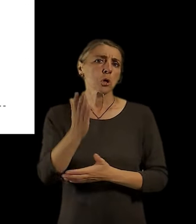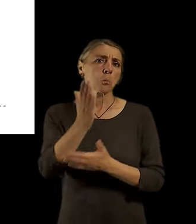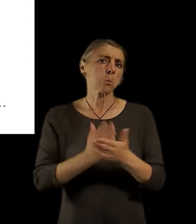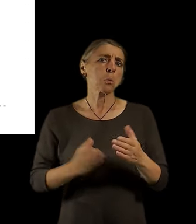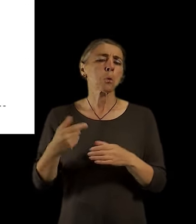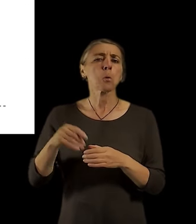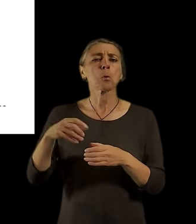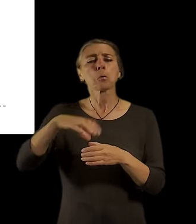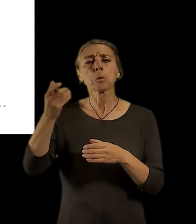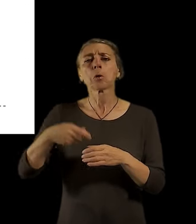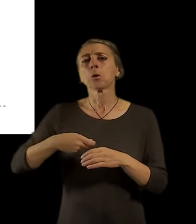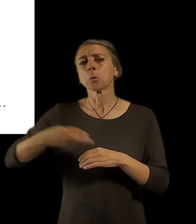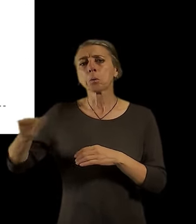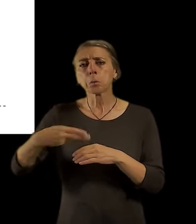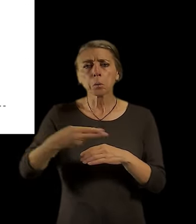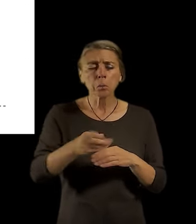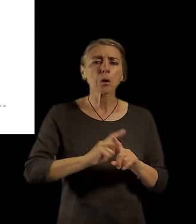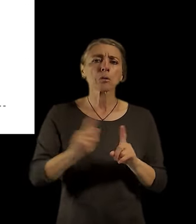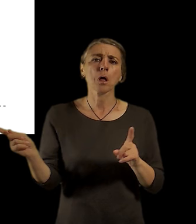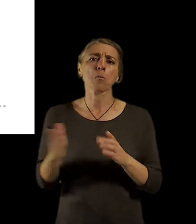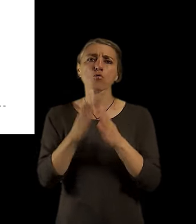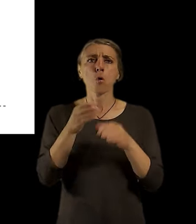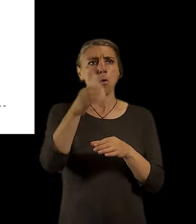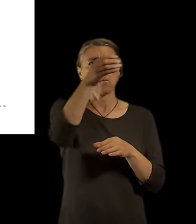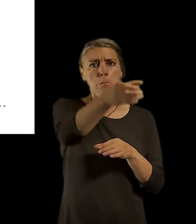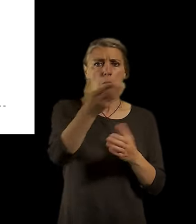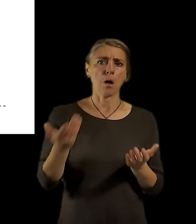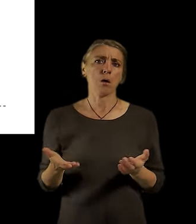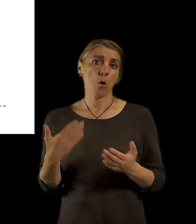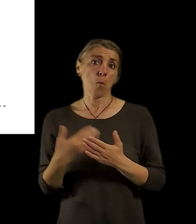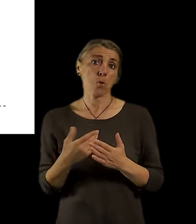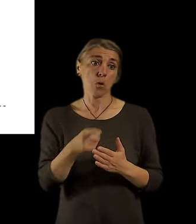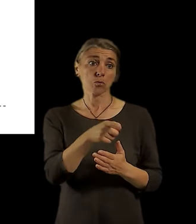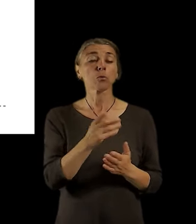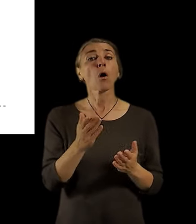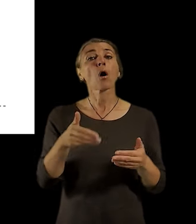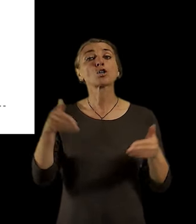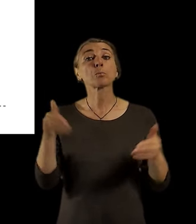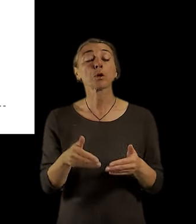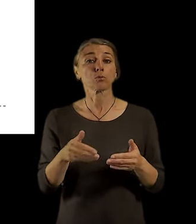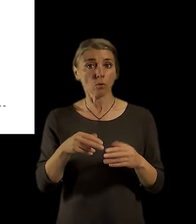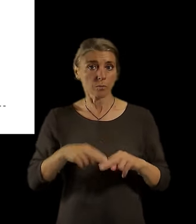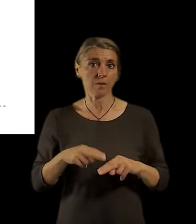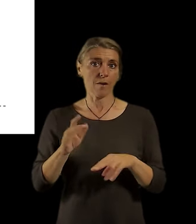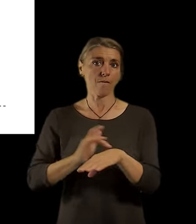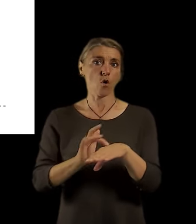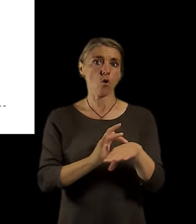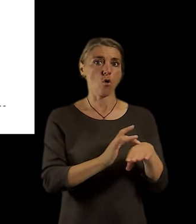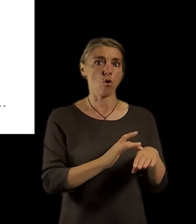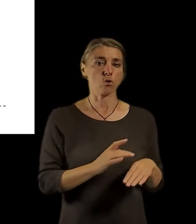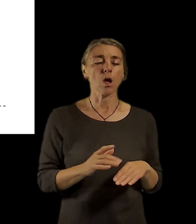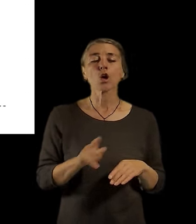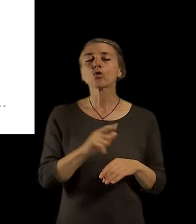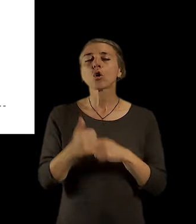uren nebo si je berou domů. Tím pádem i to snižuje nároky na kapacitu hřbitovů. A my víme, že určitě do roku